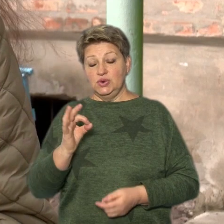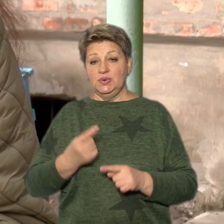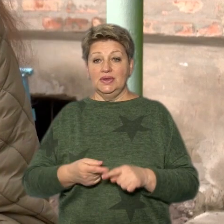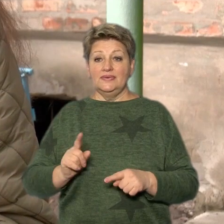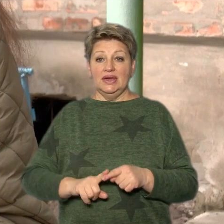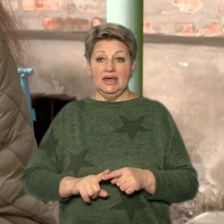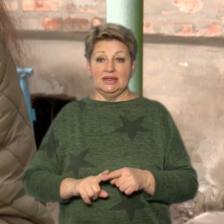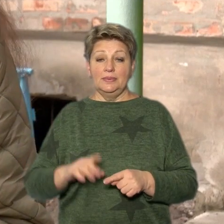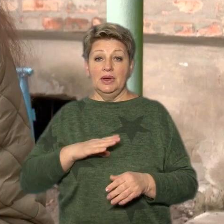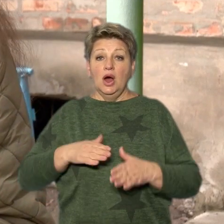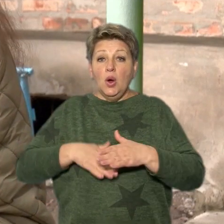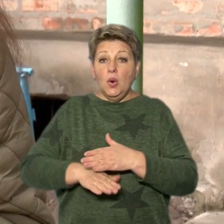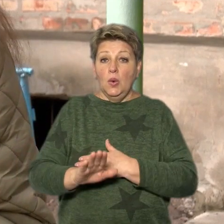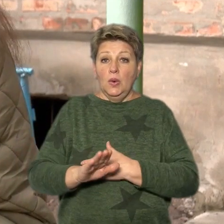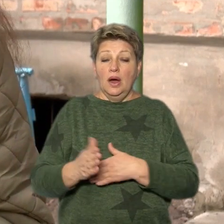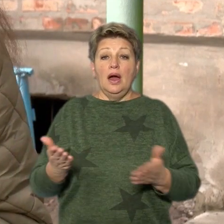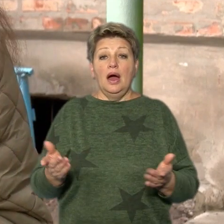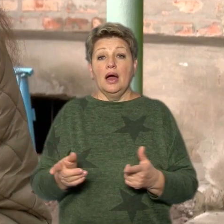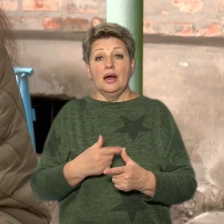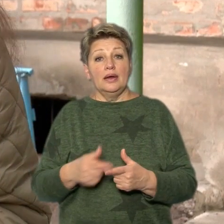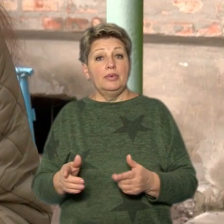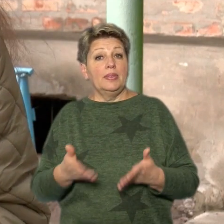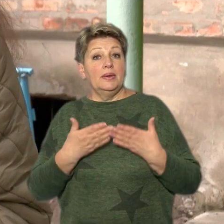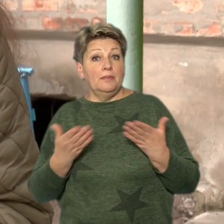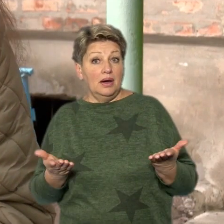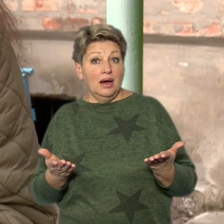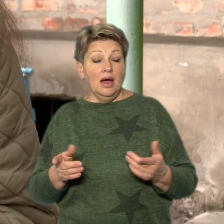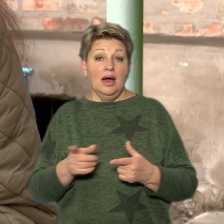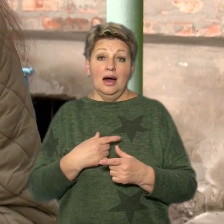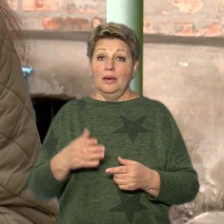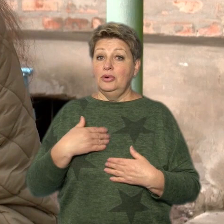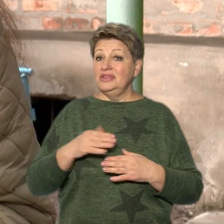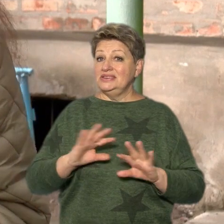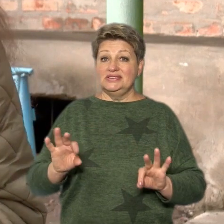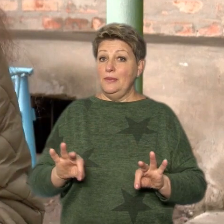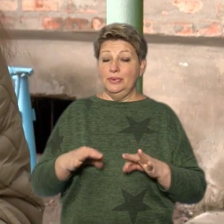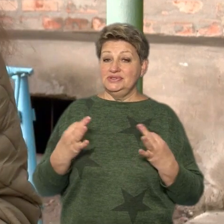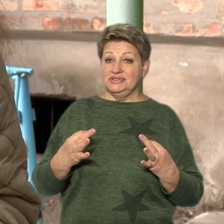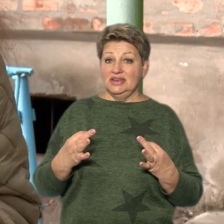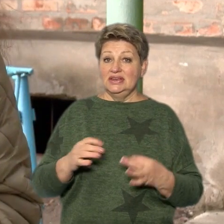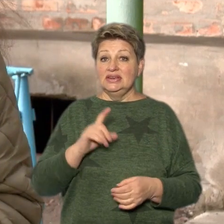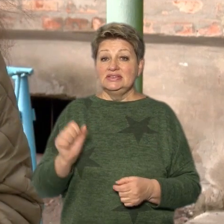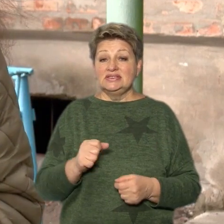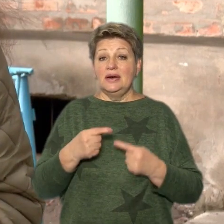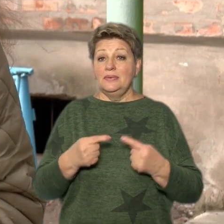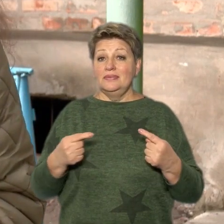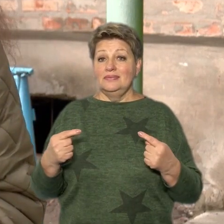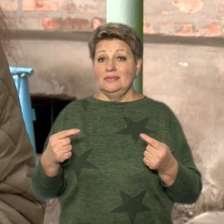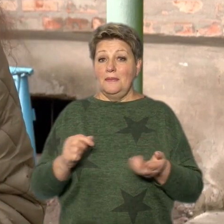це було укриття, яких або немає, або нас туди взагалі не пустили за будь-яких причин.